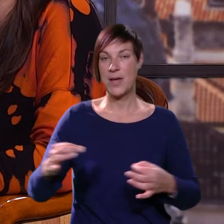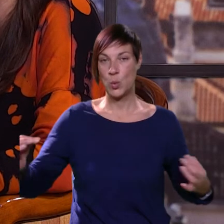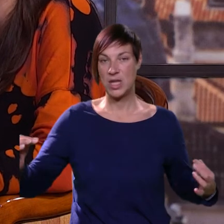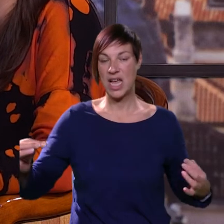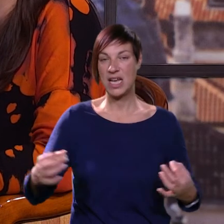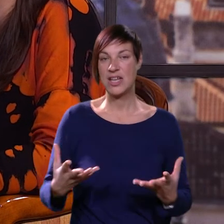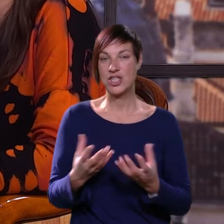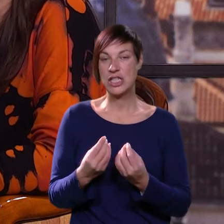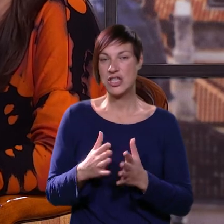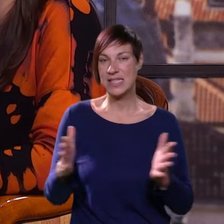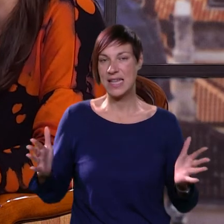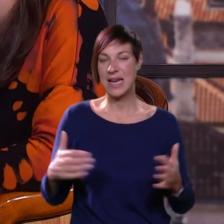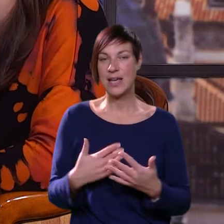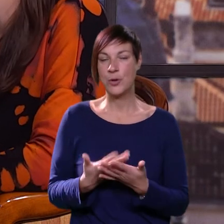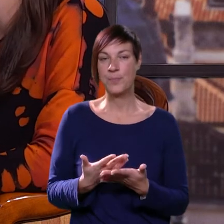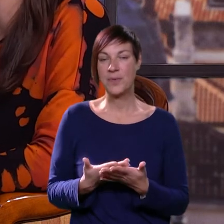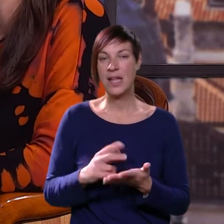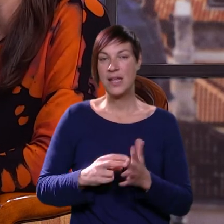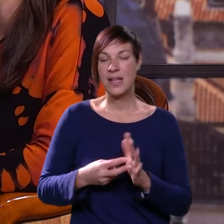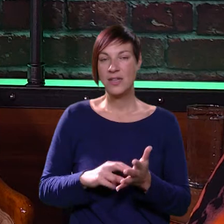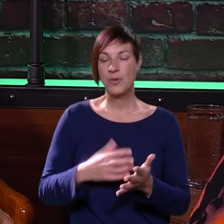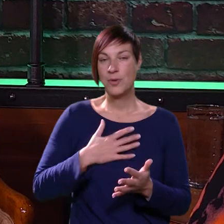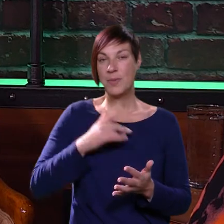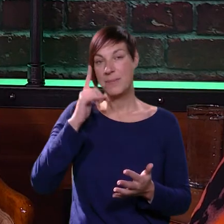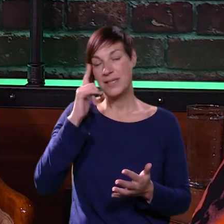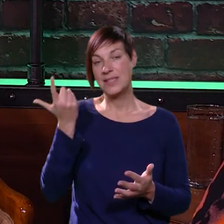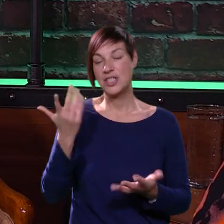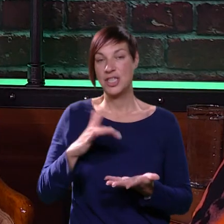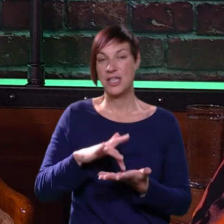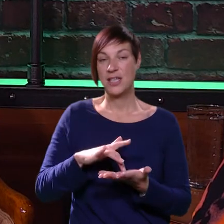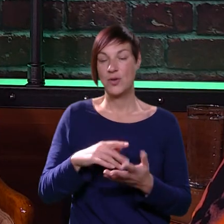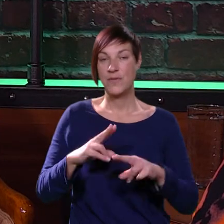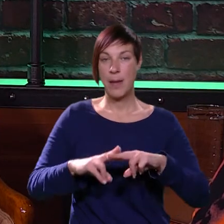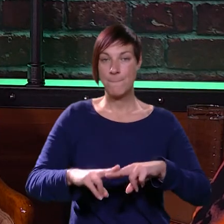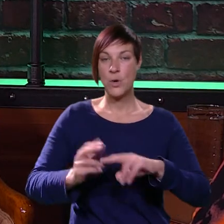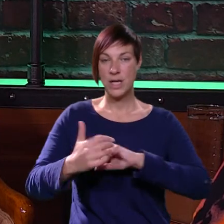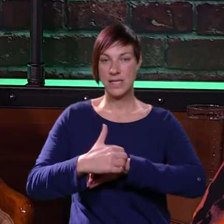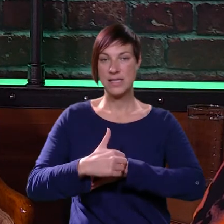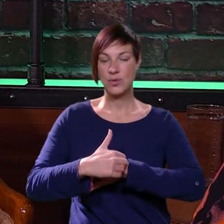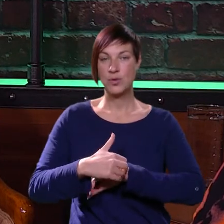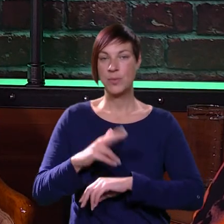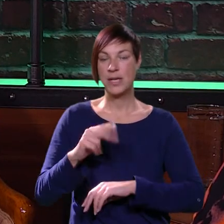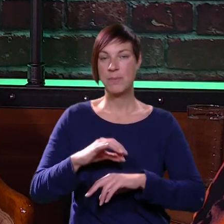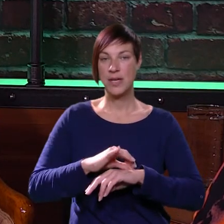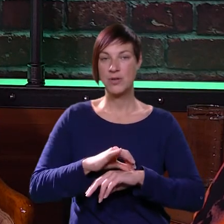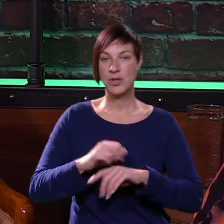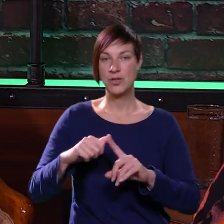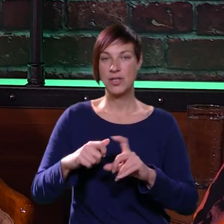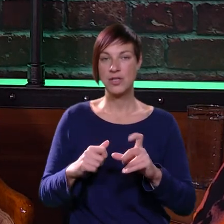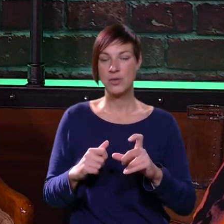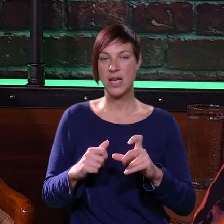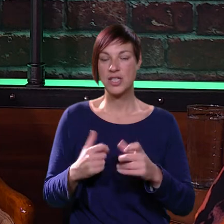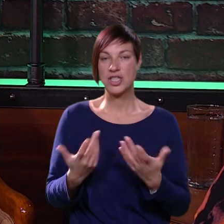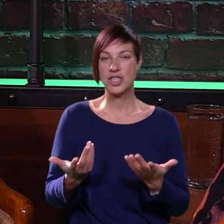udeljenosti, dosta je daleko. Pa to je inoče problem meni se čini ovdje bolnica u Dubrovniku. On ima je doktoricu